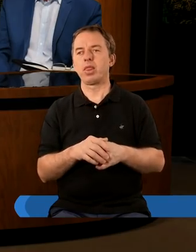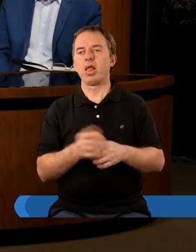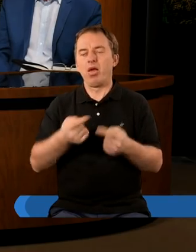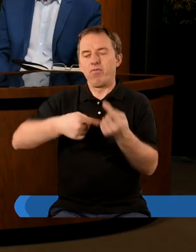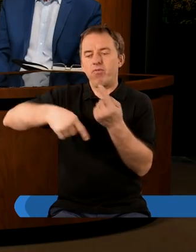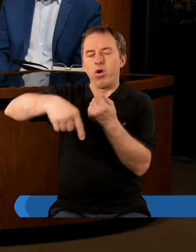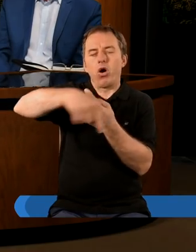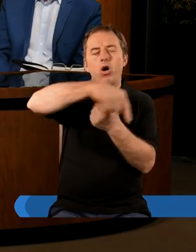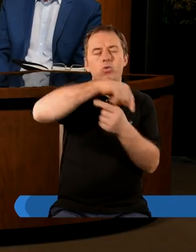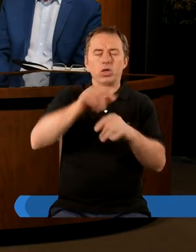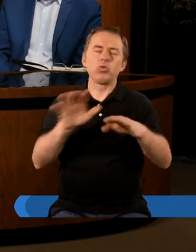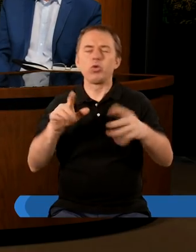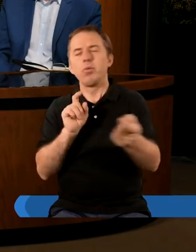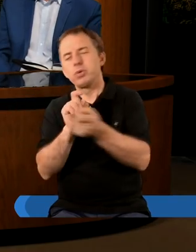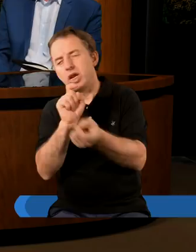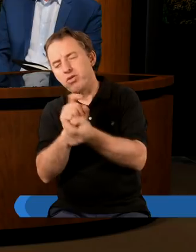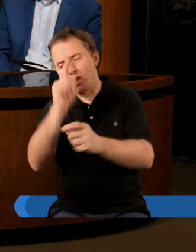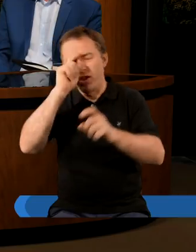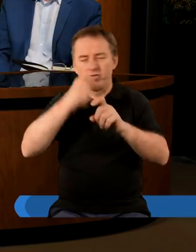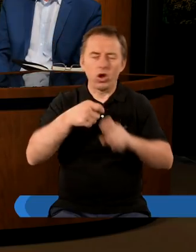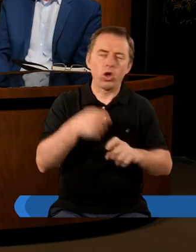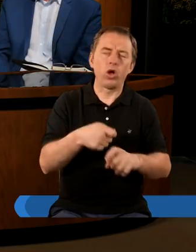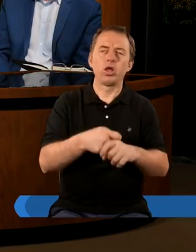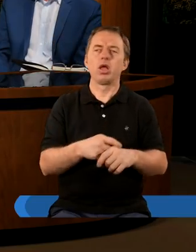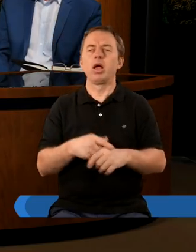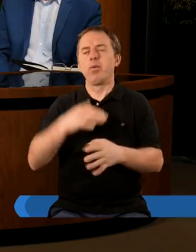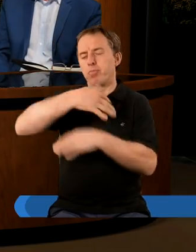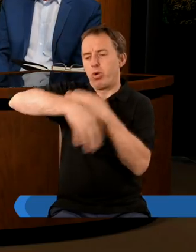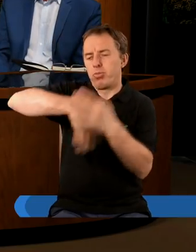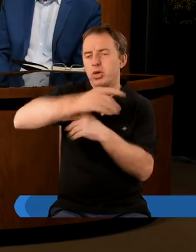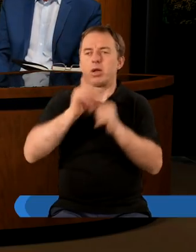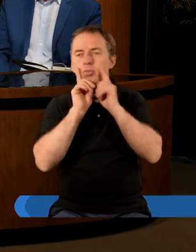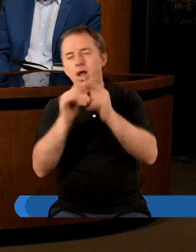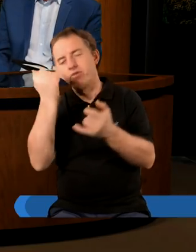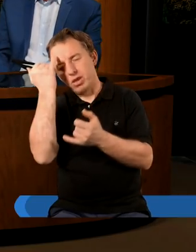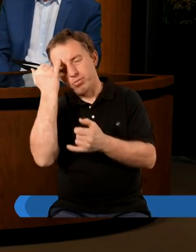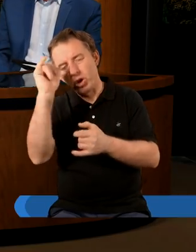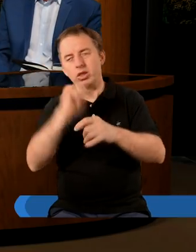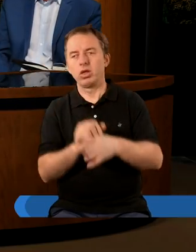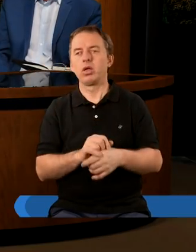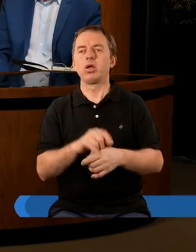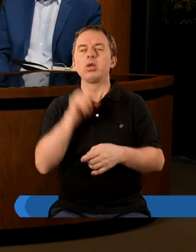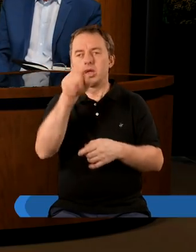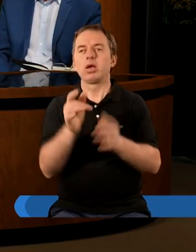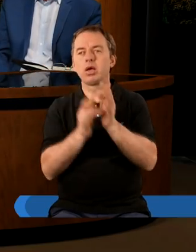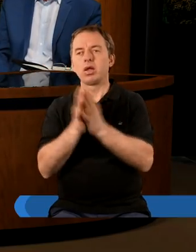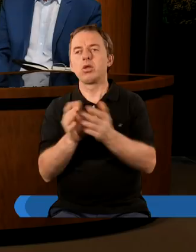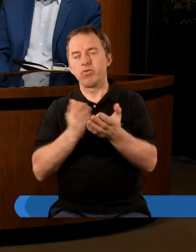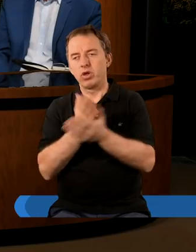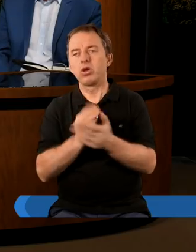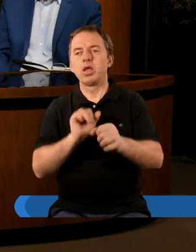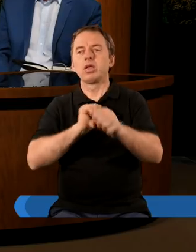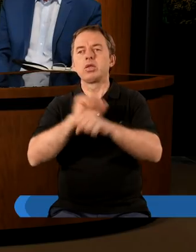Gdy wokół tyle jest przeciwności, tyle wrogości, tyle pomieszania prawdy i błędu, apel Chrystusa do